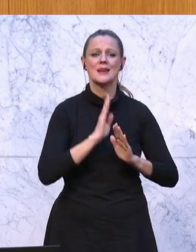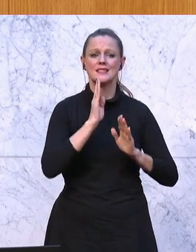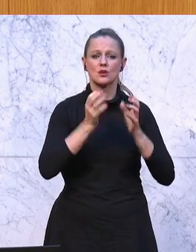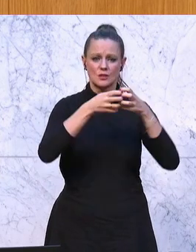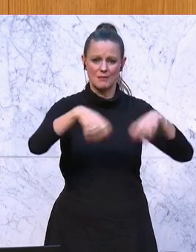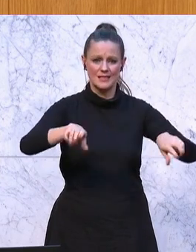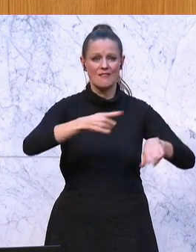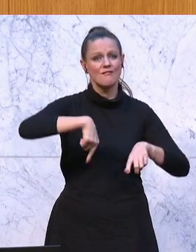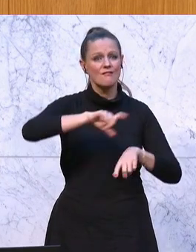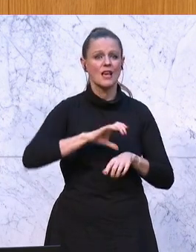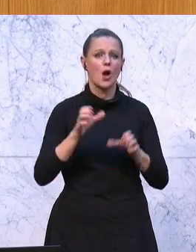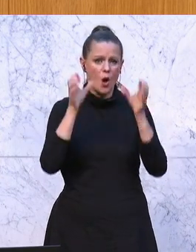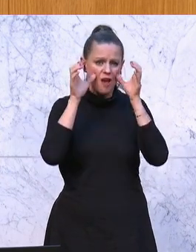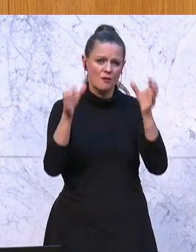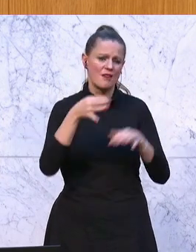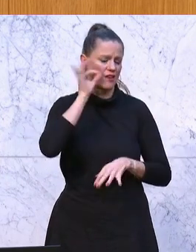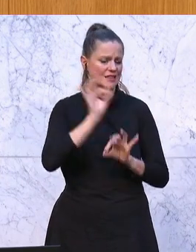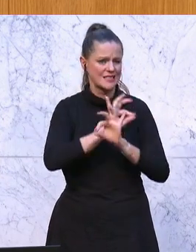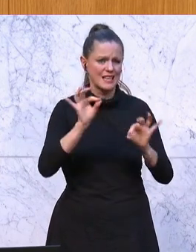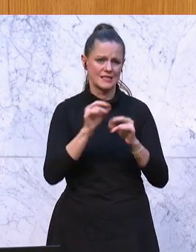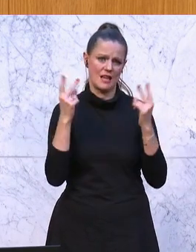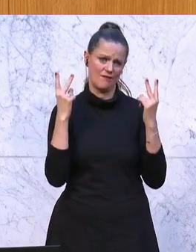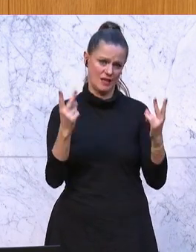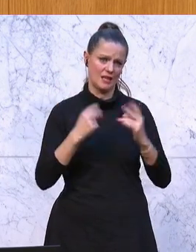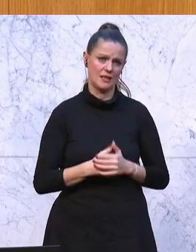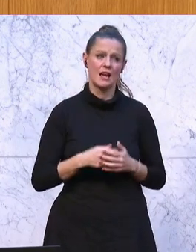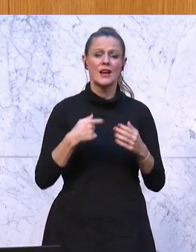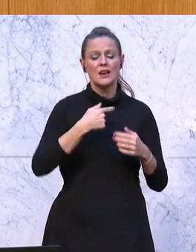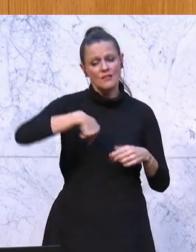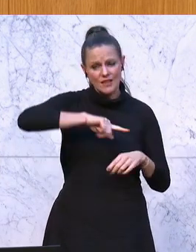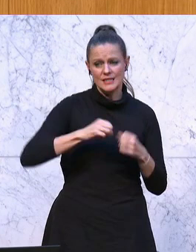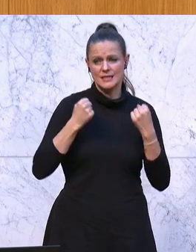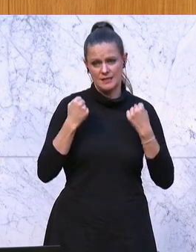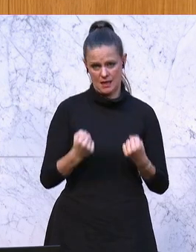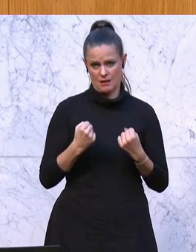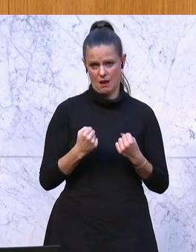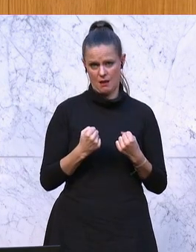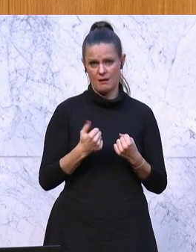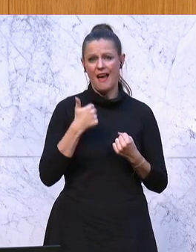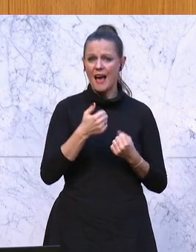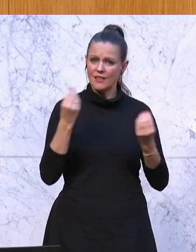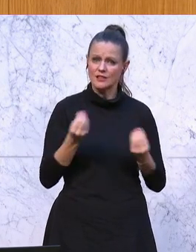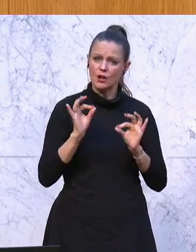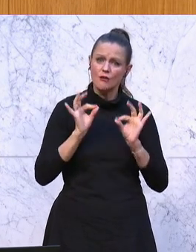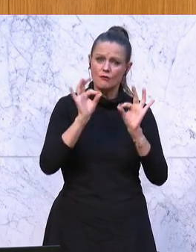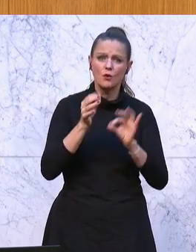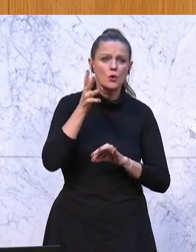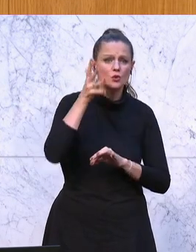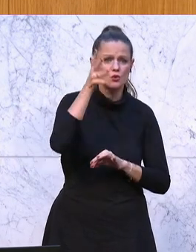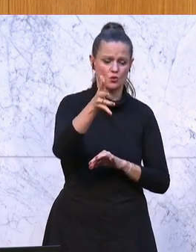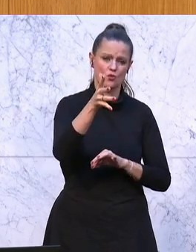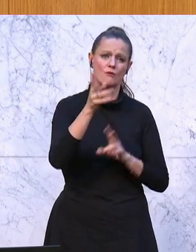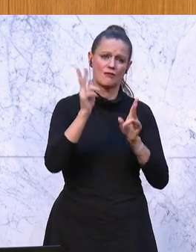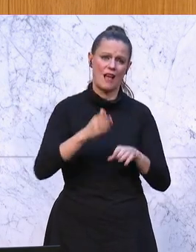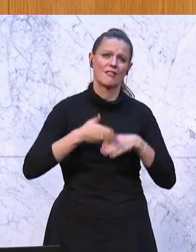uns als ÖVP-Frauen ist das einfach ganz, ganz wichtig. Wir sind sehr überzeugt, dass es ein Beitrag für die Zukunft ist, damit Frauen